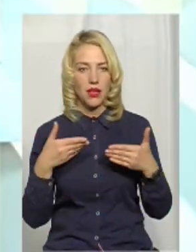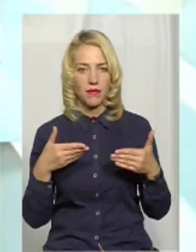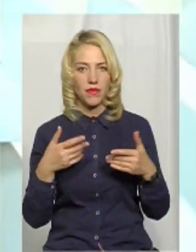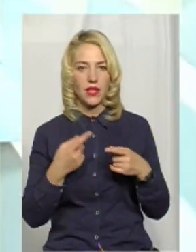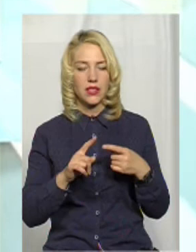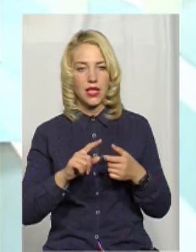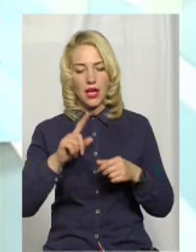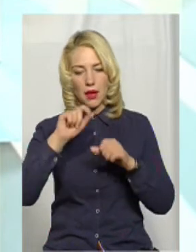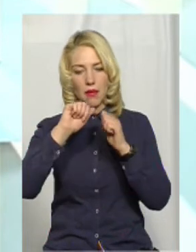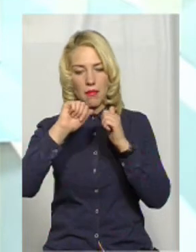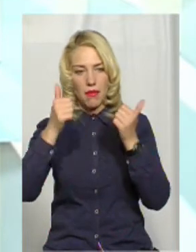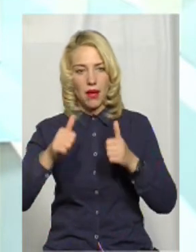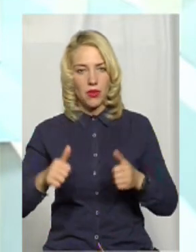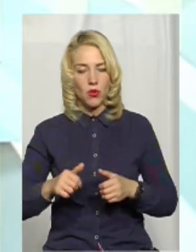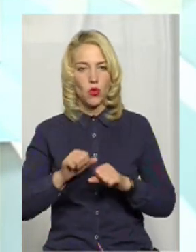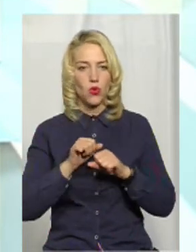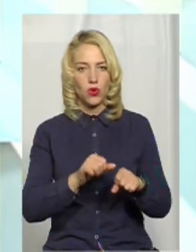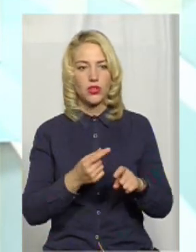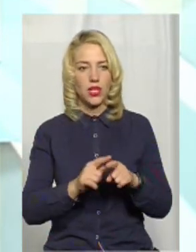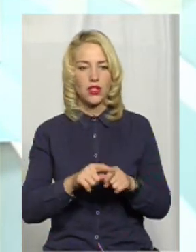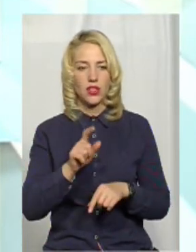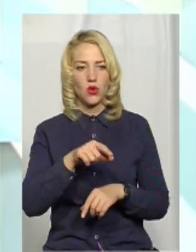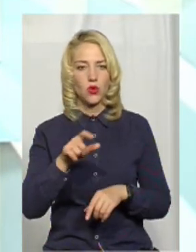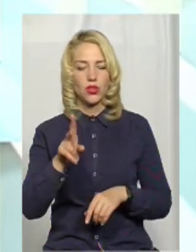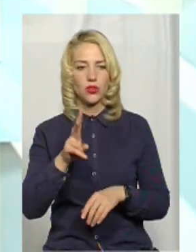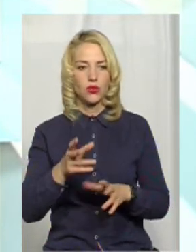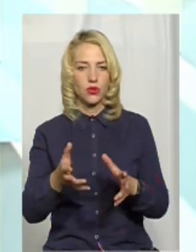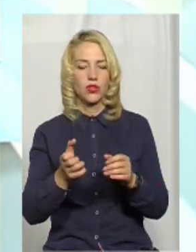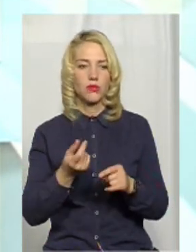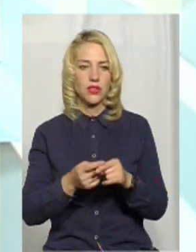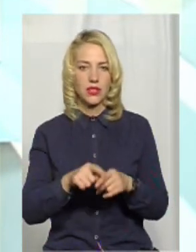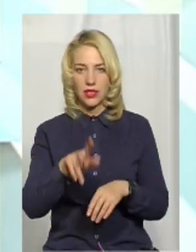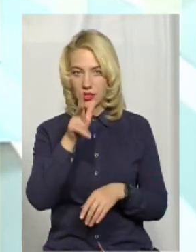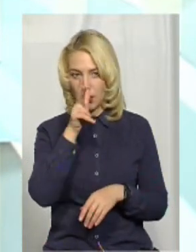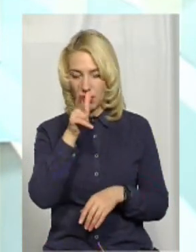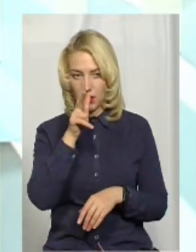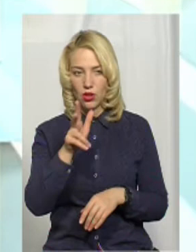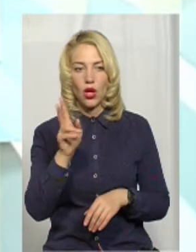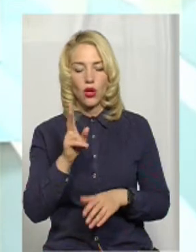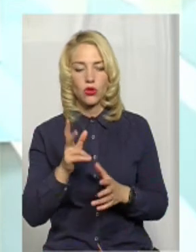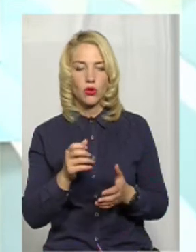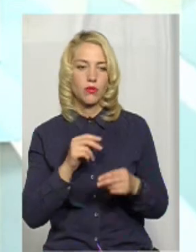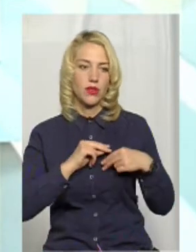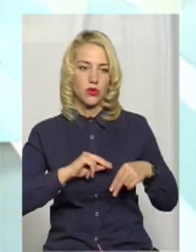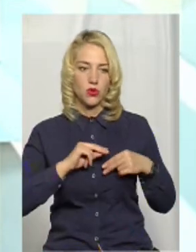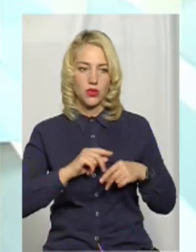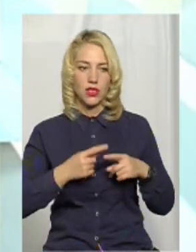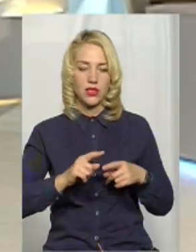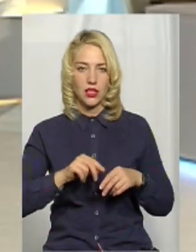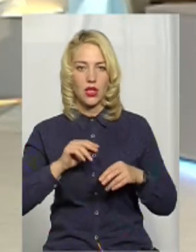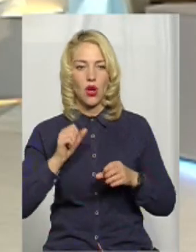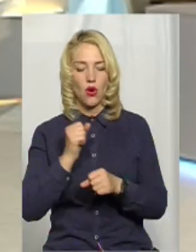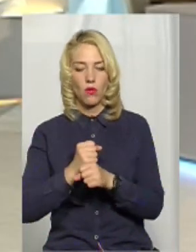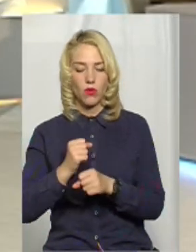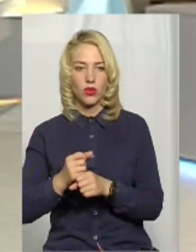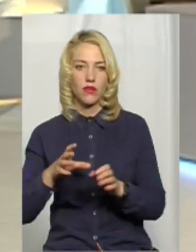це пам'яткоохоронці. І ті люди, які отримують за це заробітну плату, які працюють на цих роботах. В тому числі,